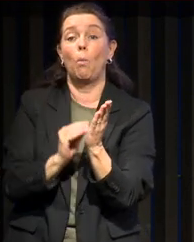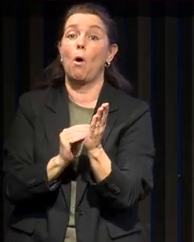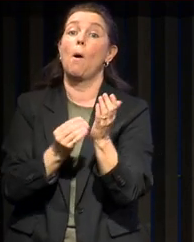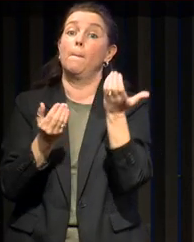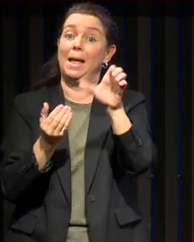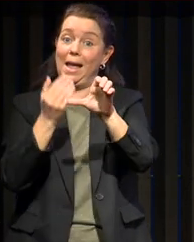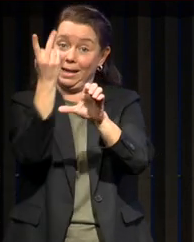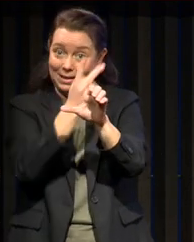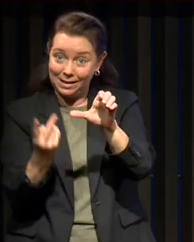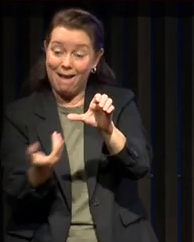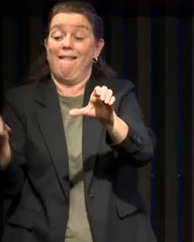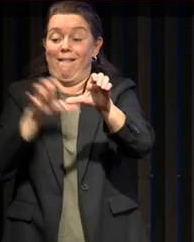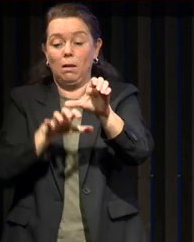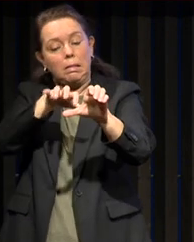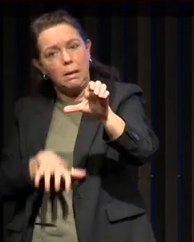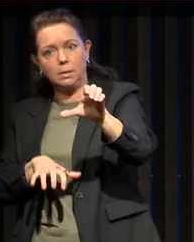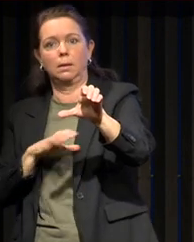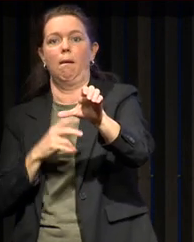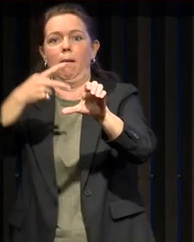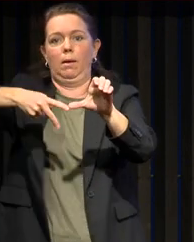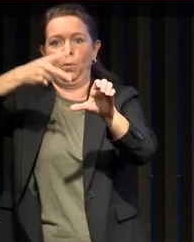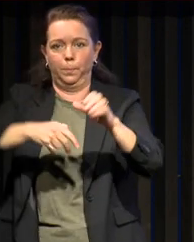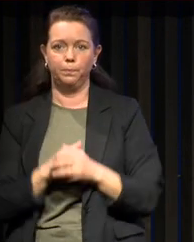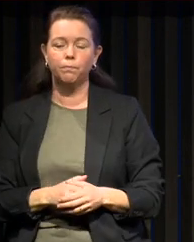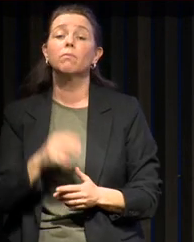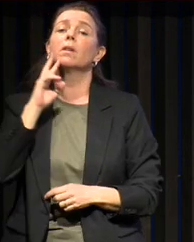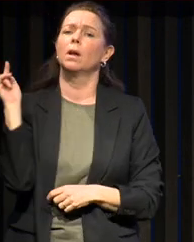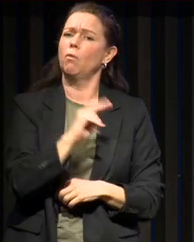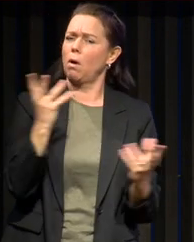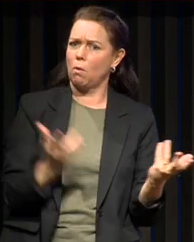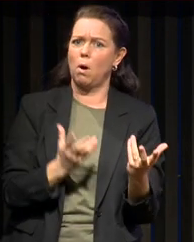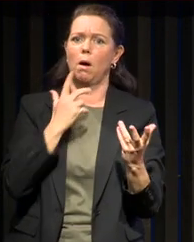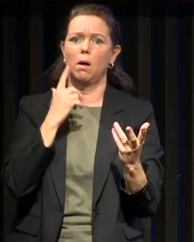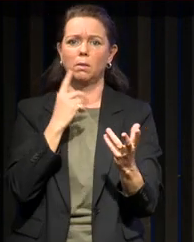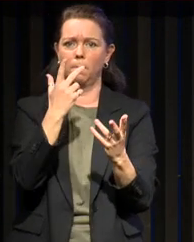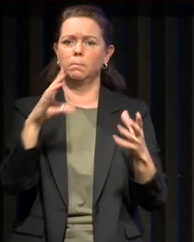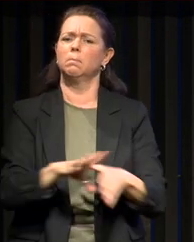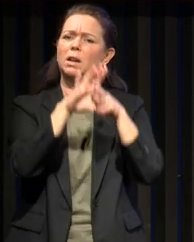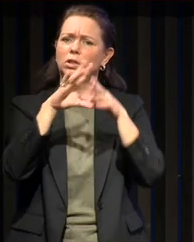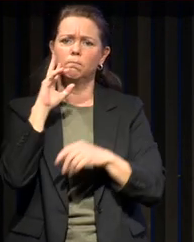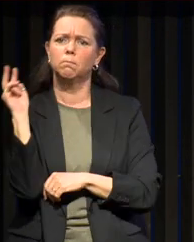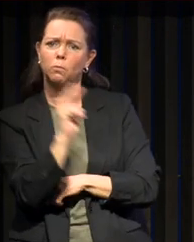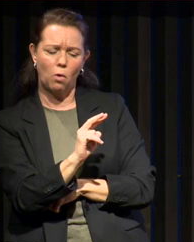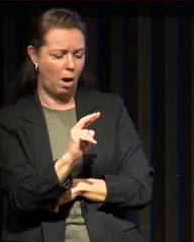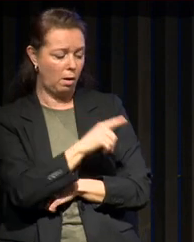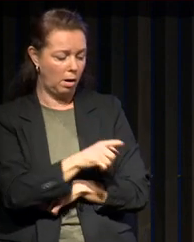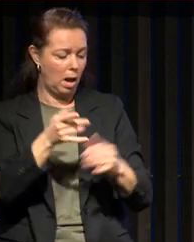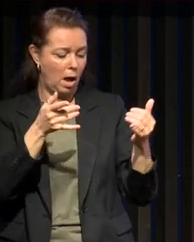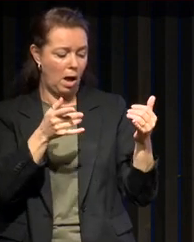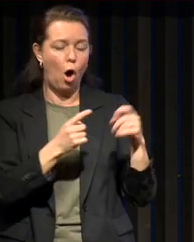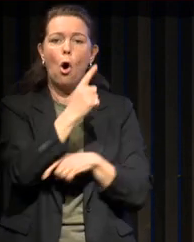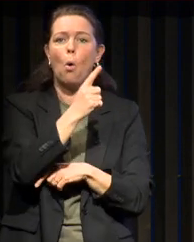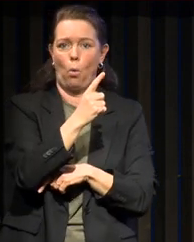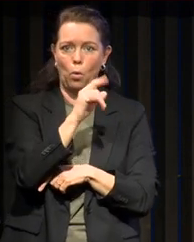le texte et l'illustration. Et qu-ce qu'on voit dans l'illustration ? On voit ce Joe, là, illustré par Robert Seymour, assis là-haut en train de